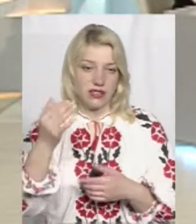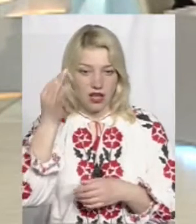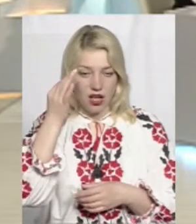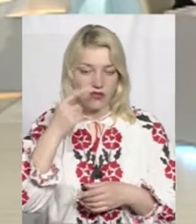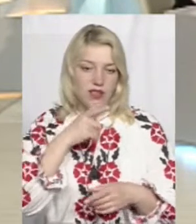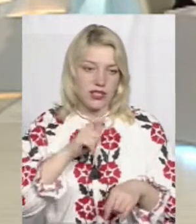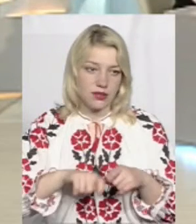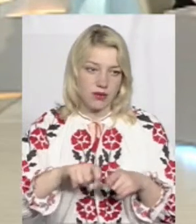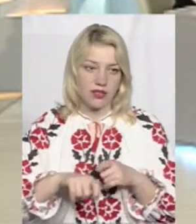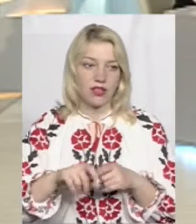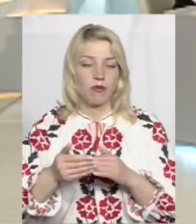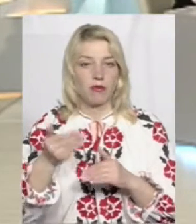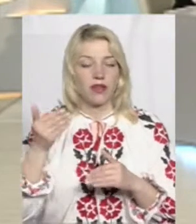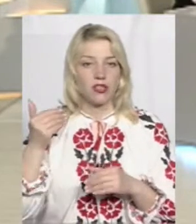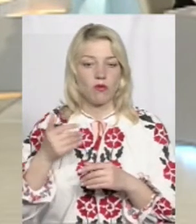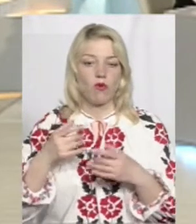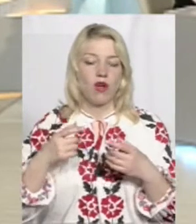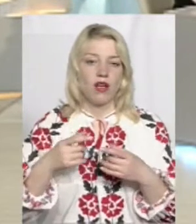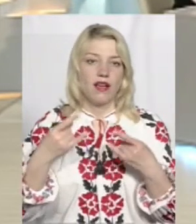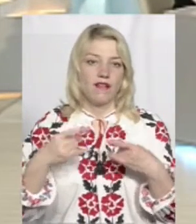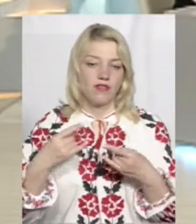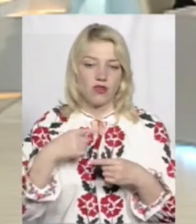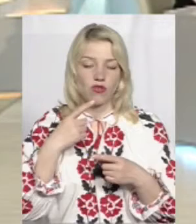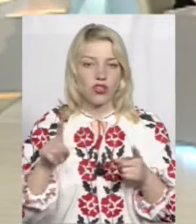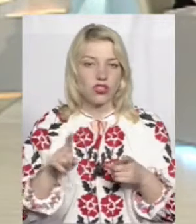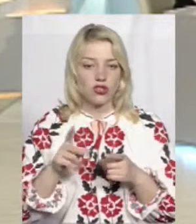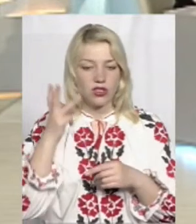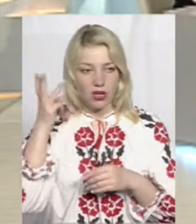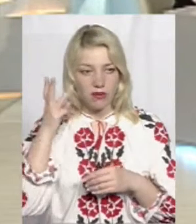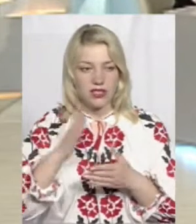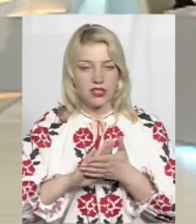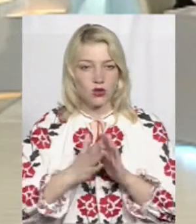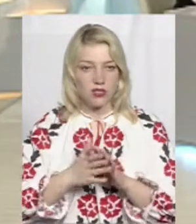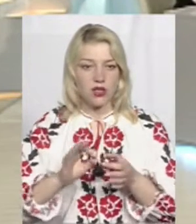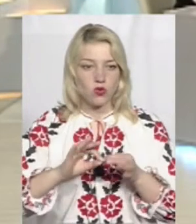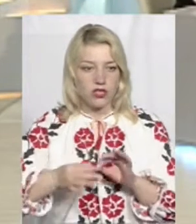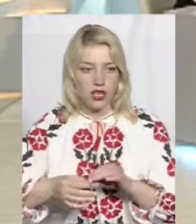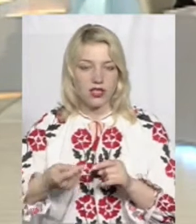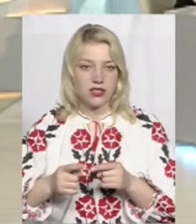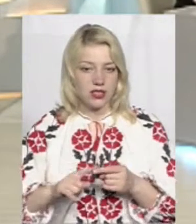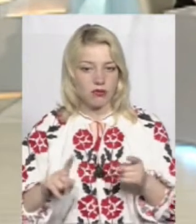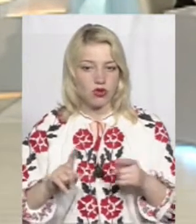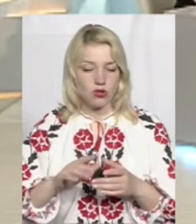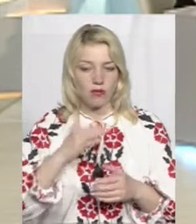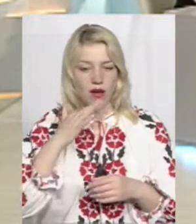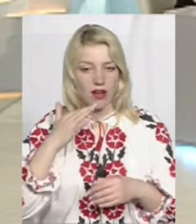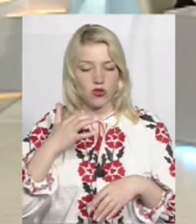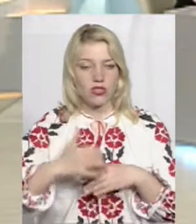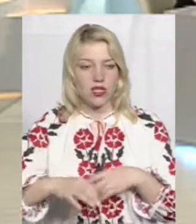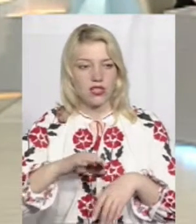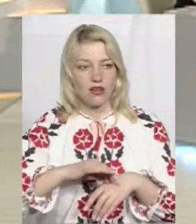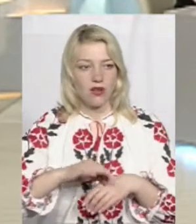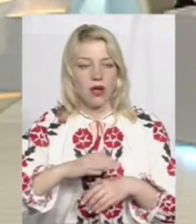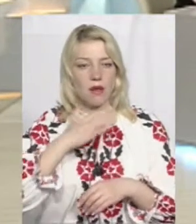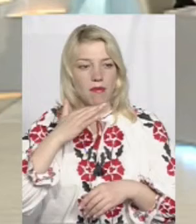попередньому ефірі говорили про те, що на Хмельниччині от ситуація ускладнюється саме тим, що багато серед захворілих, багато